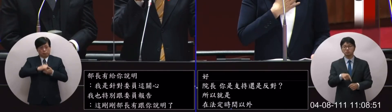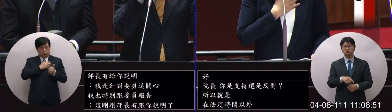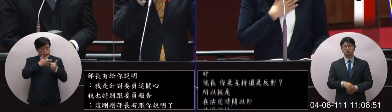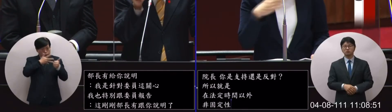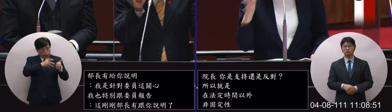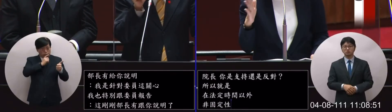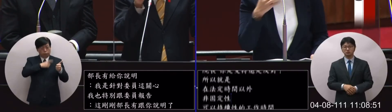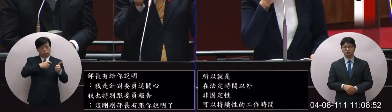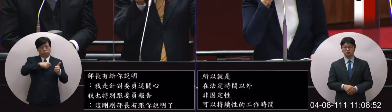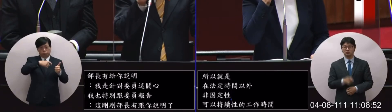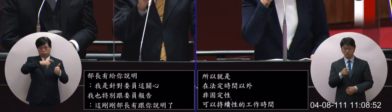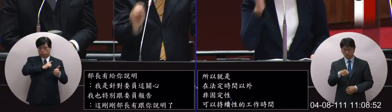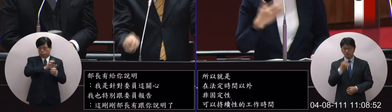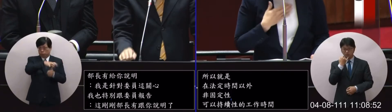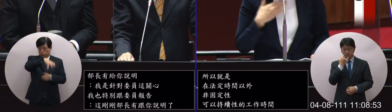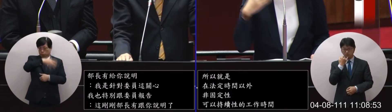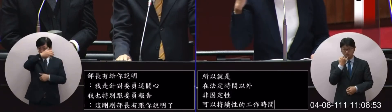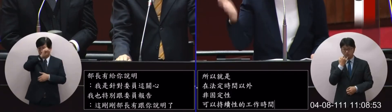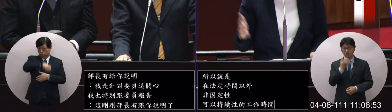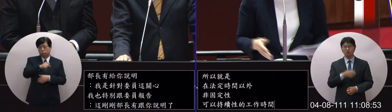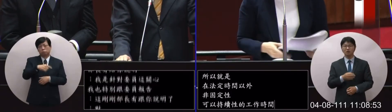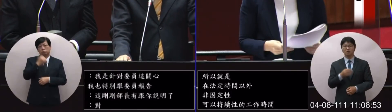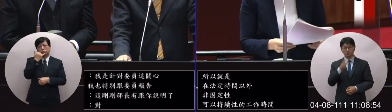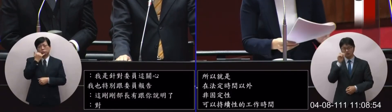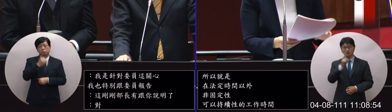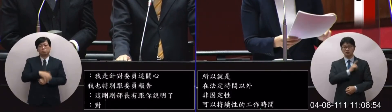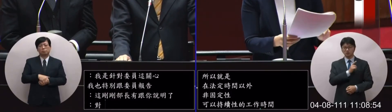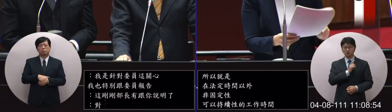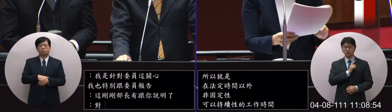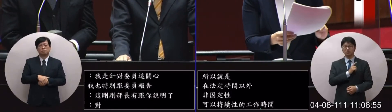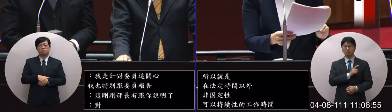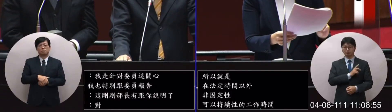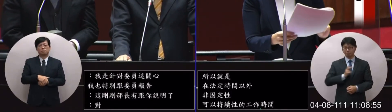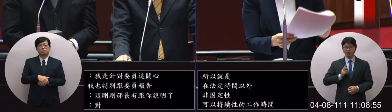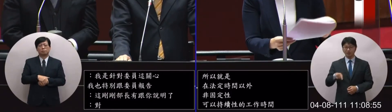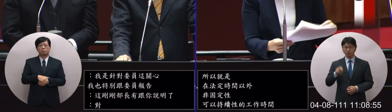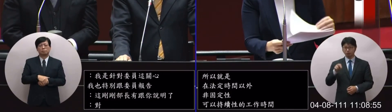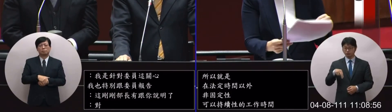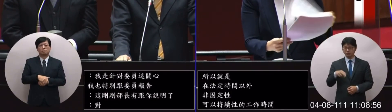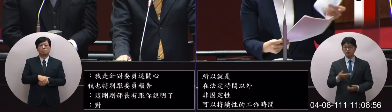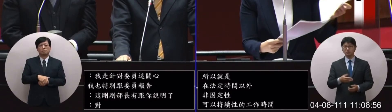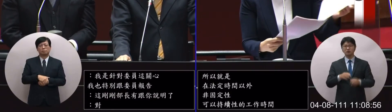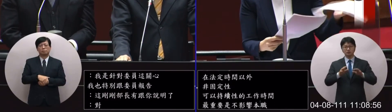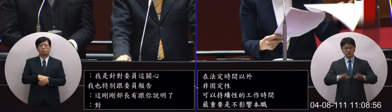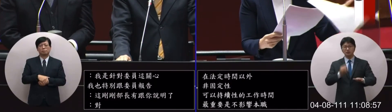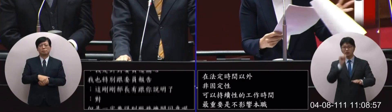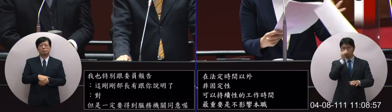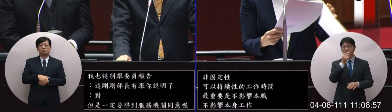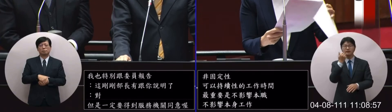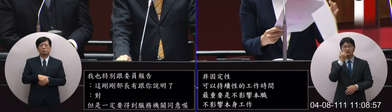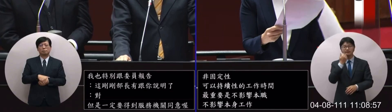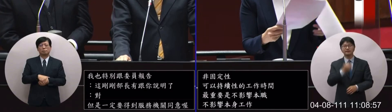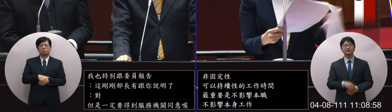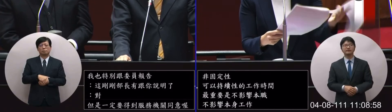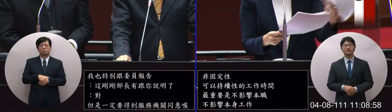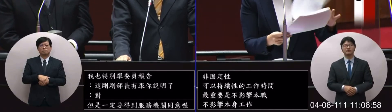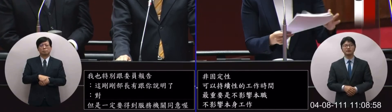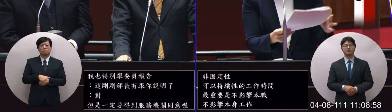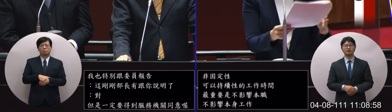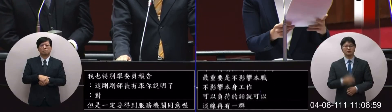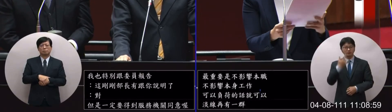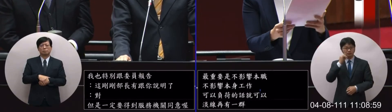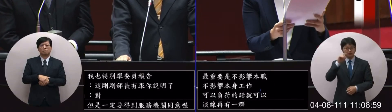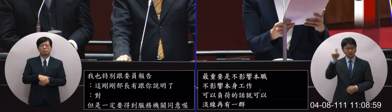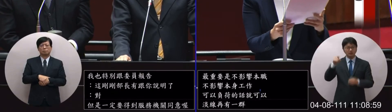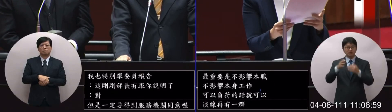得到服務機關的同意可以負荷的話就可以了那但是現在就是有一群特別是一個家長